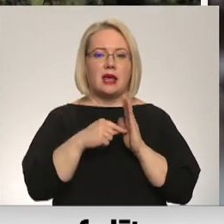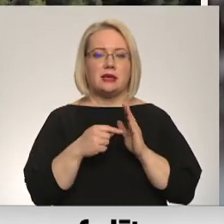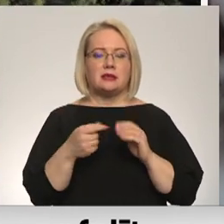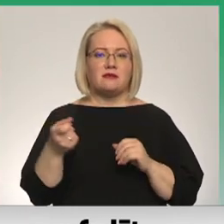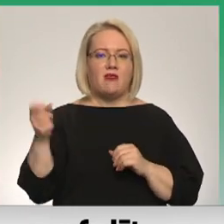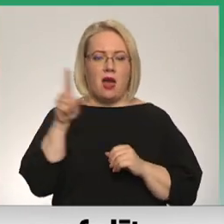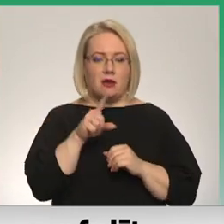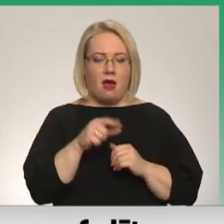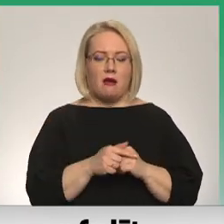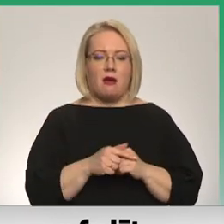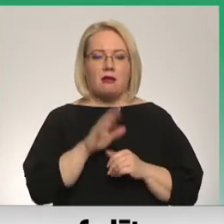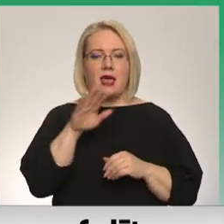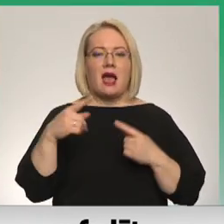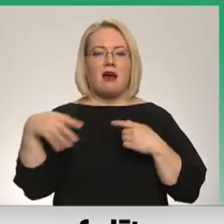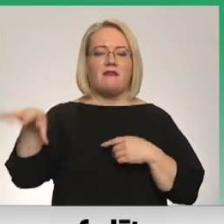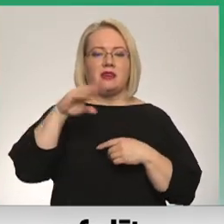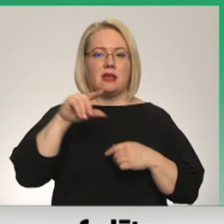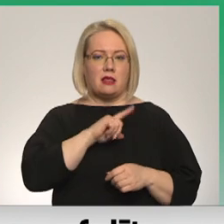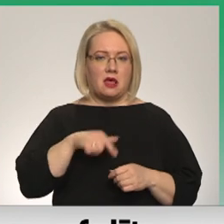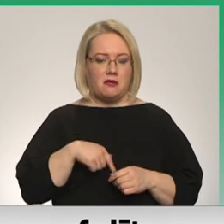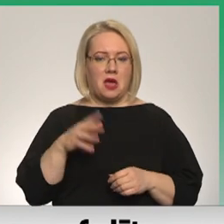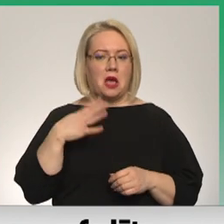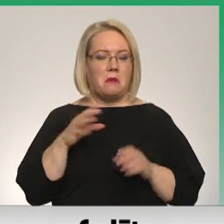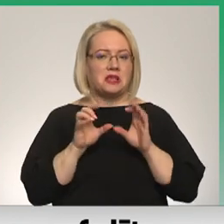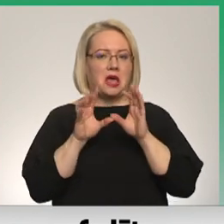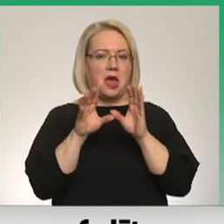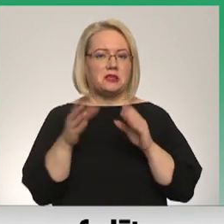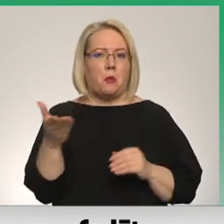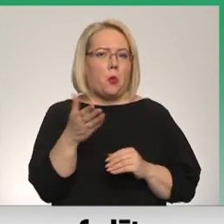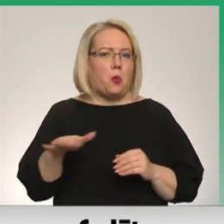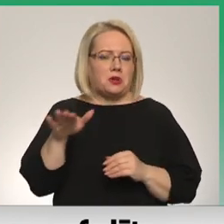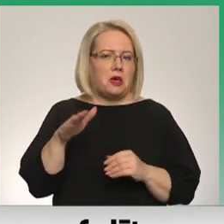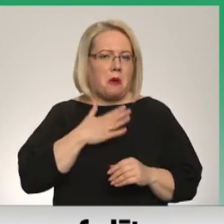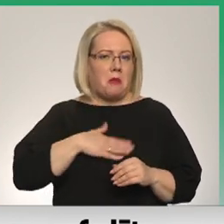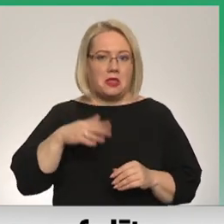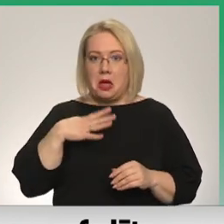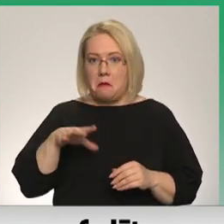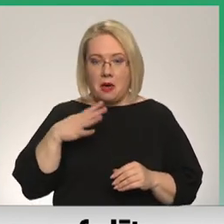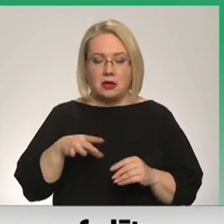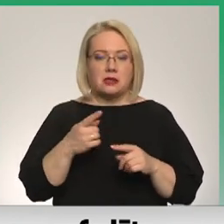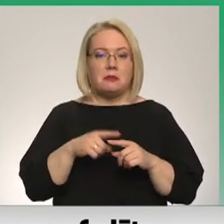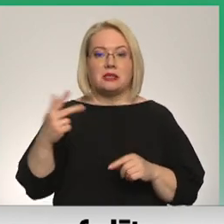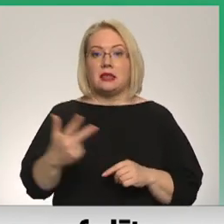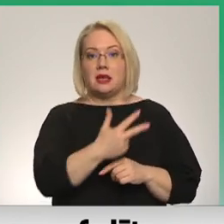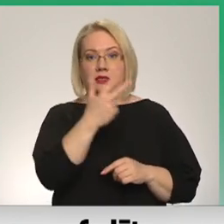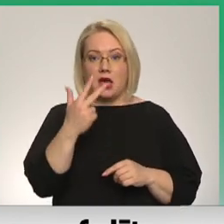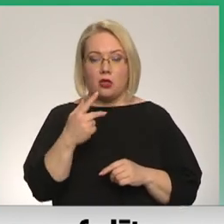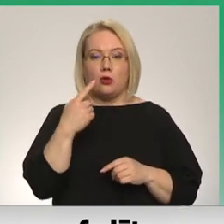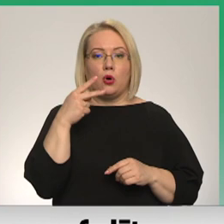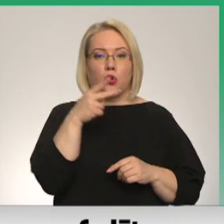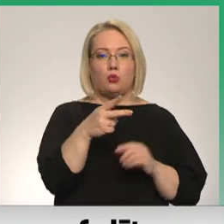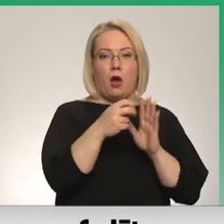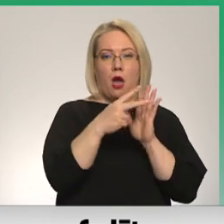teritorijā. Kāpēc ērcēm iepatikusies tieši kurzeme? Entomologs Valdemārs Spuņģis stāsta, ka trīs gadus no 2018.